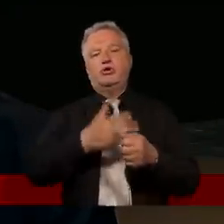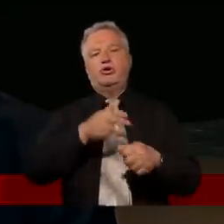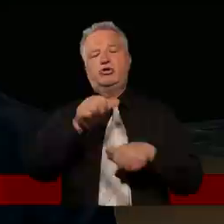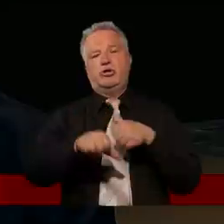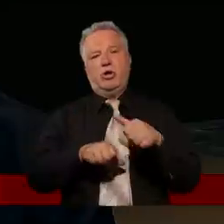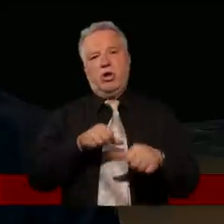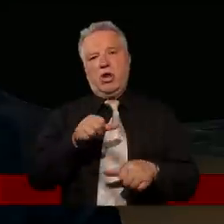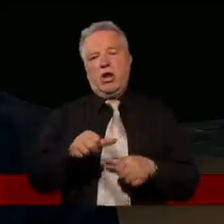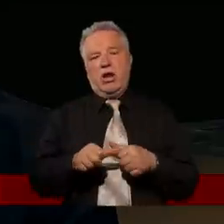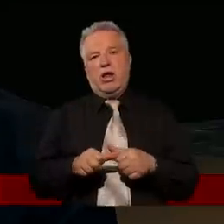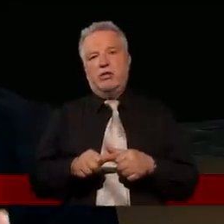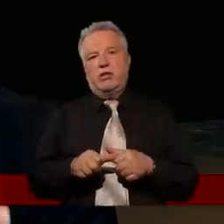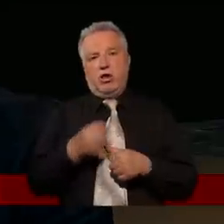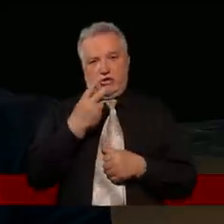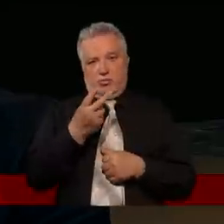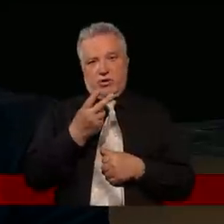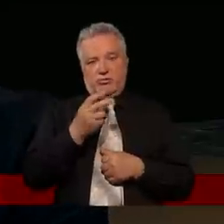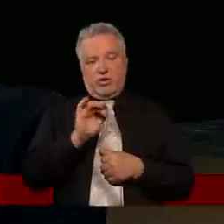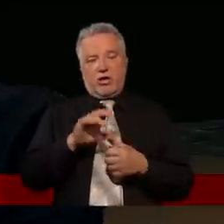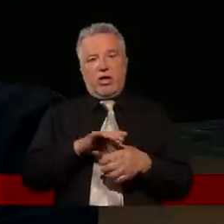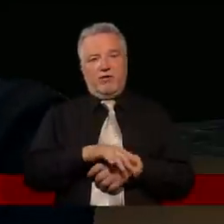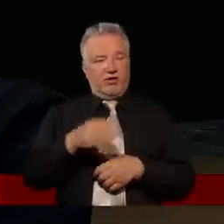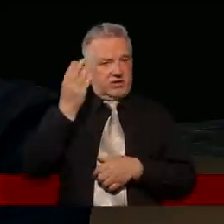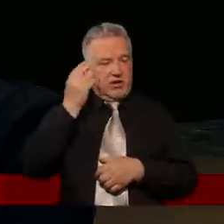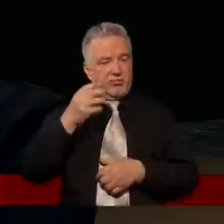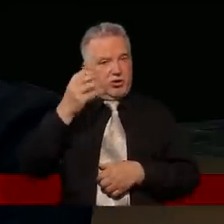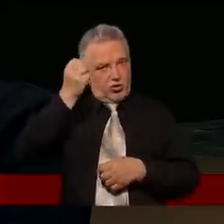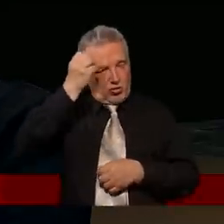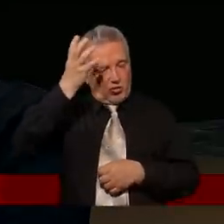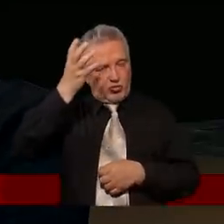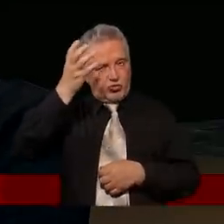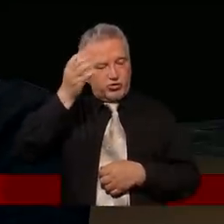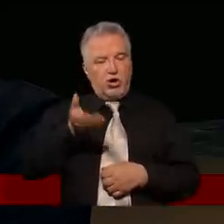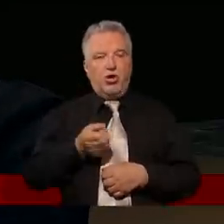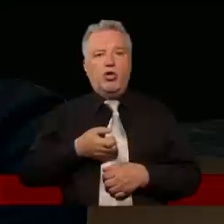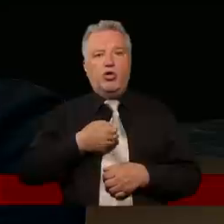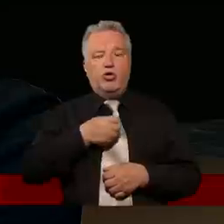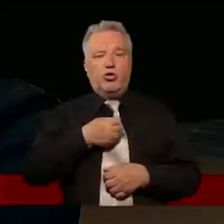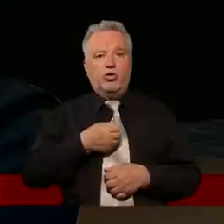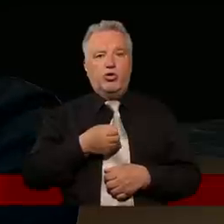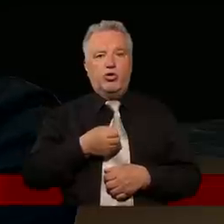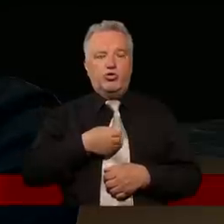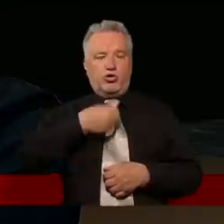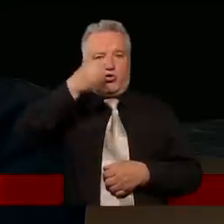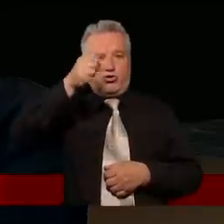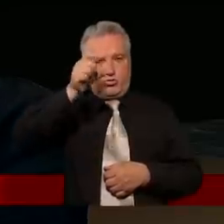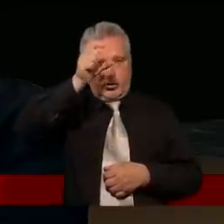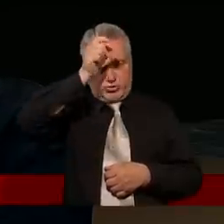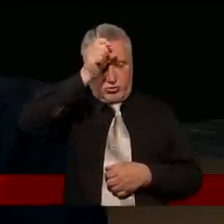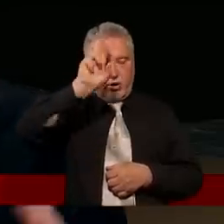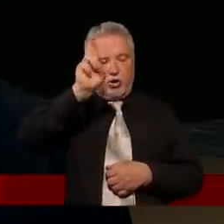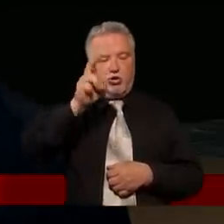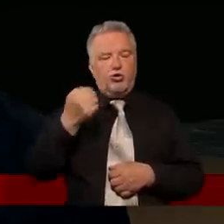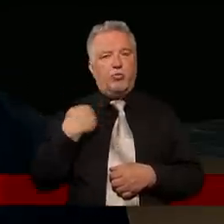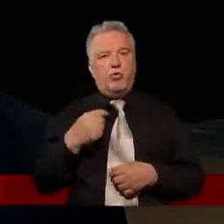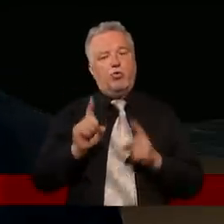Czyli zobaczmy, jak w tamtej kulturze dorosłym człowiekiem, ktokolwiek traktowano jako dorosłego, w zasadzie